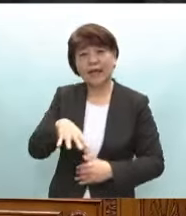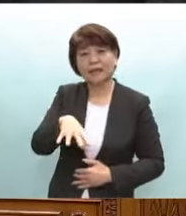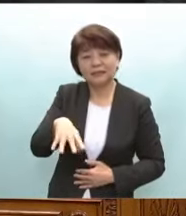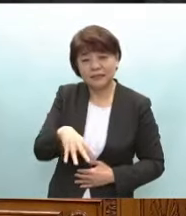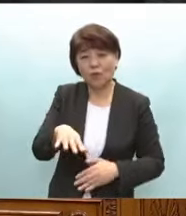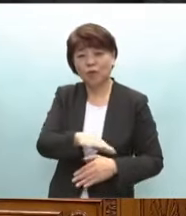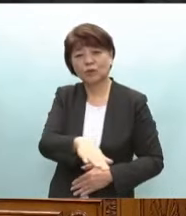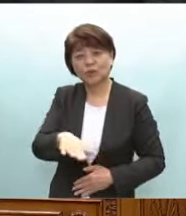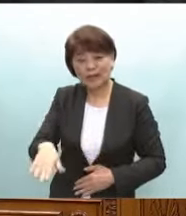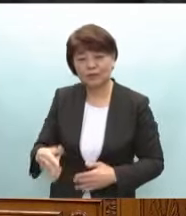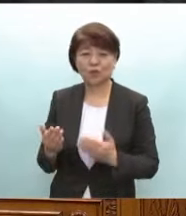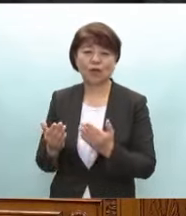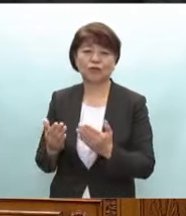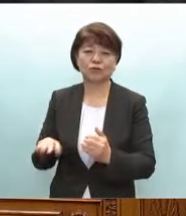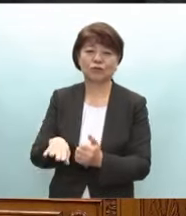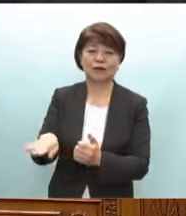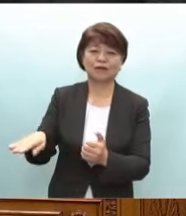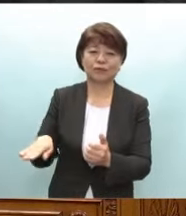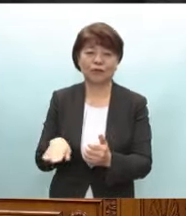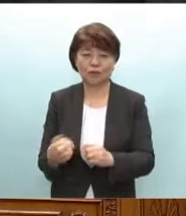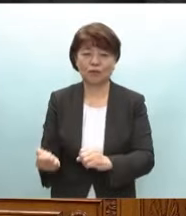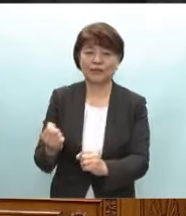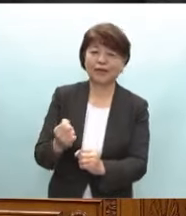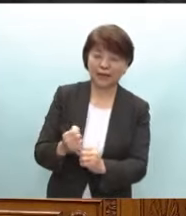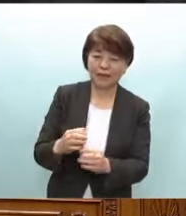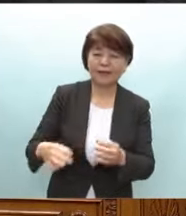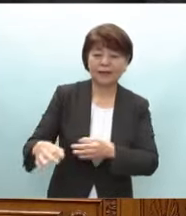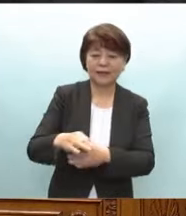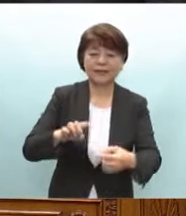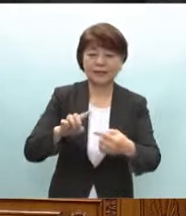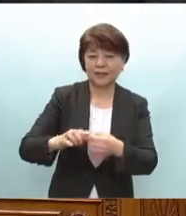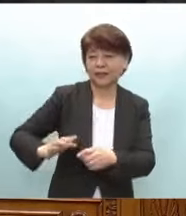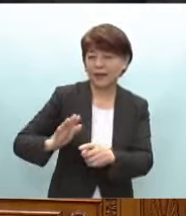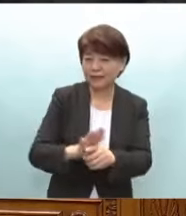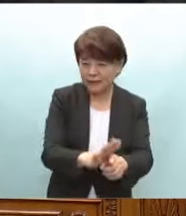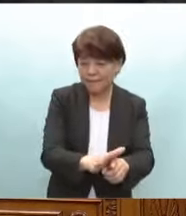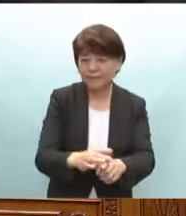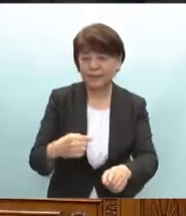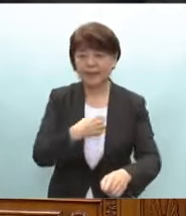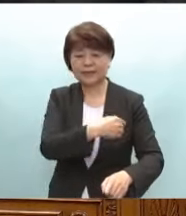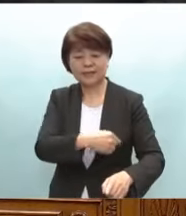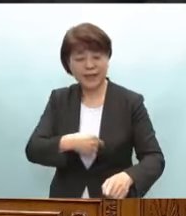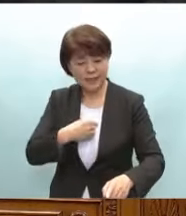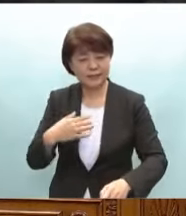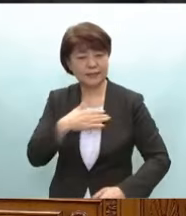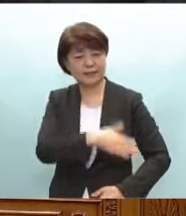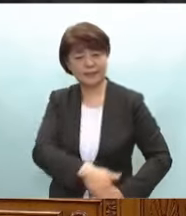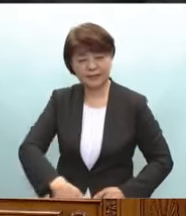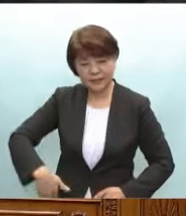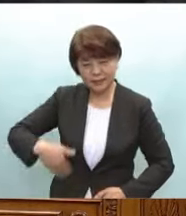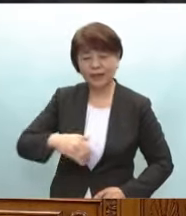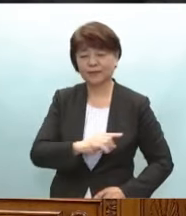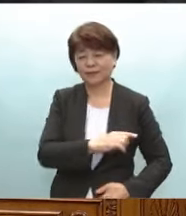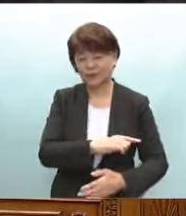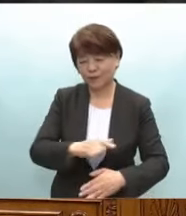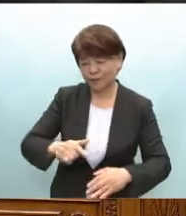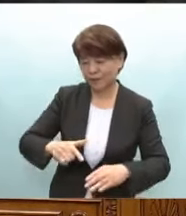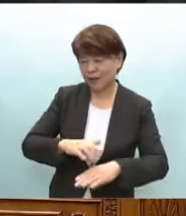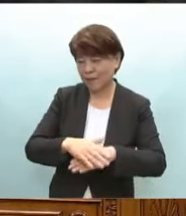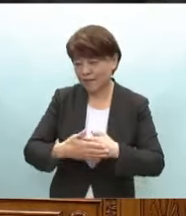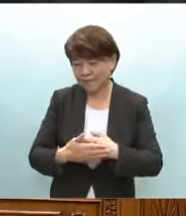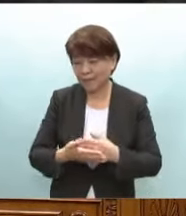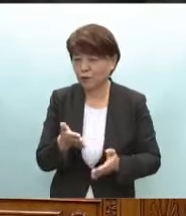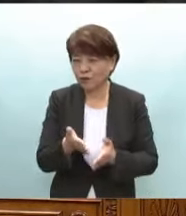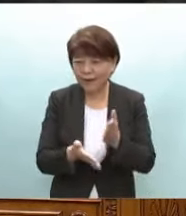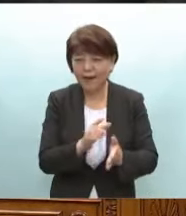学習環境の再建や経済的な支援精神身体のあらゆる面でのケア